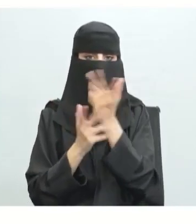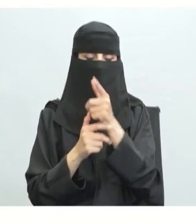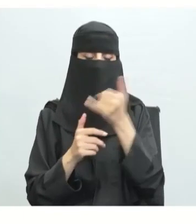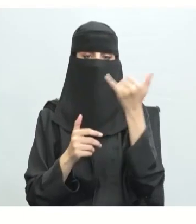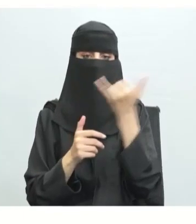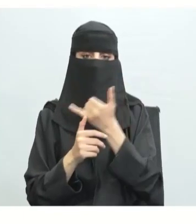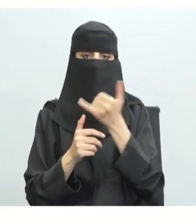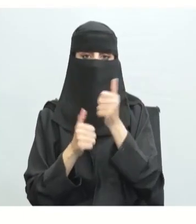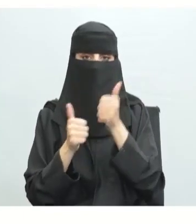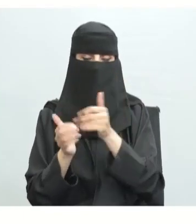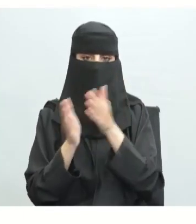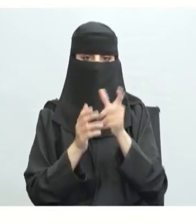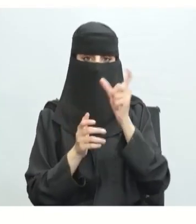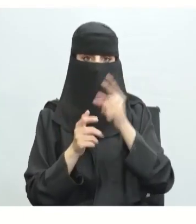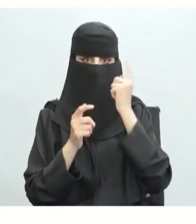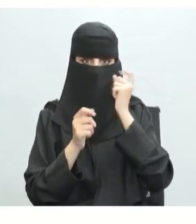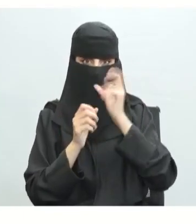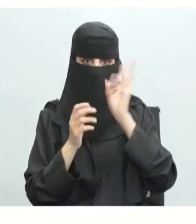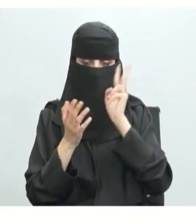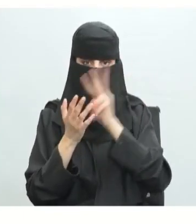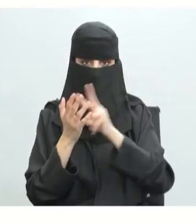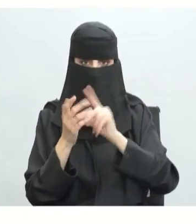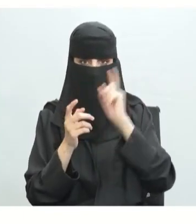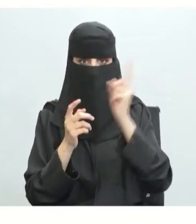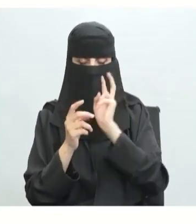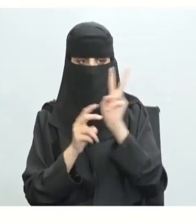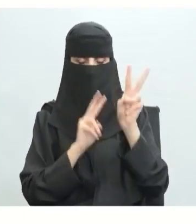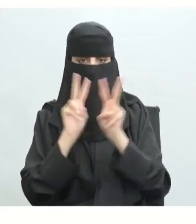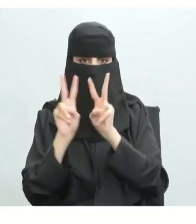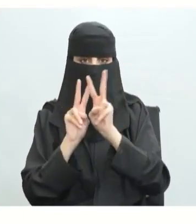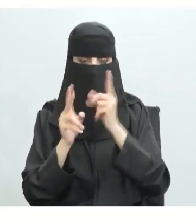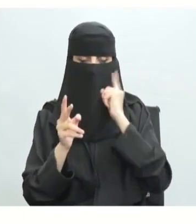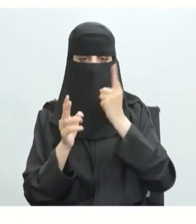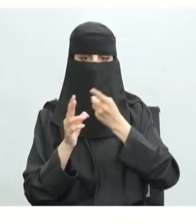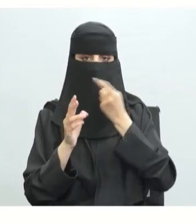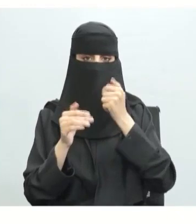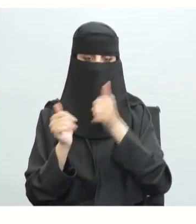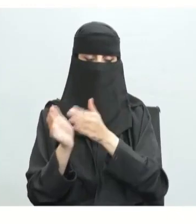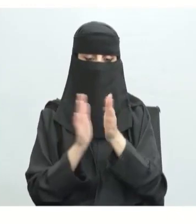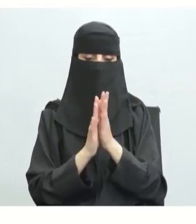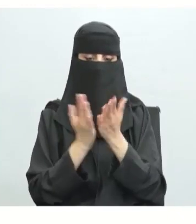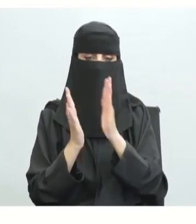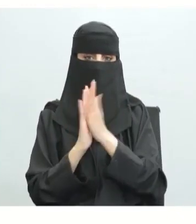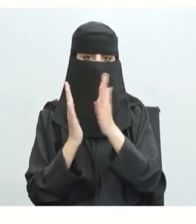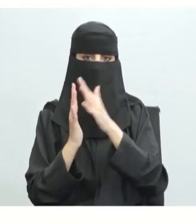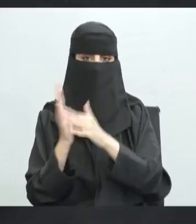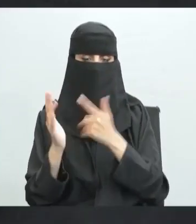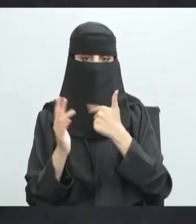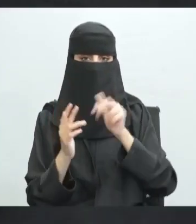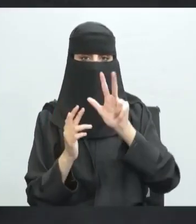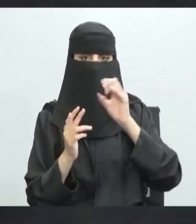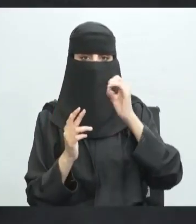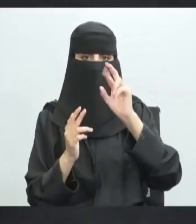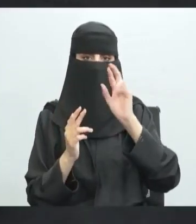المواربة والعاقل من التعظى بغيره ذلك الجزيرة الجمعة 17424 المفترض الآن